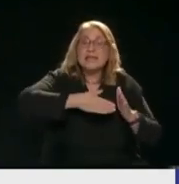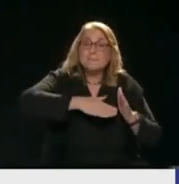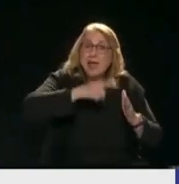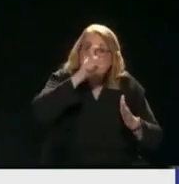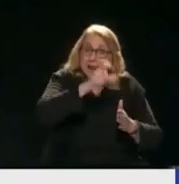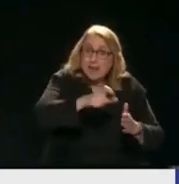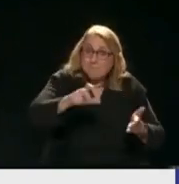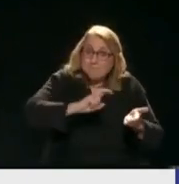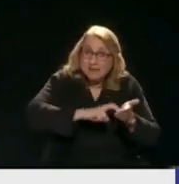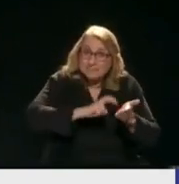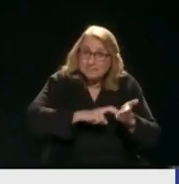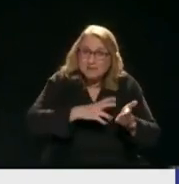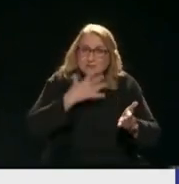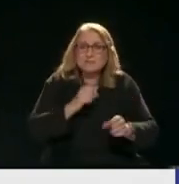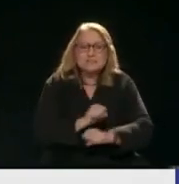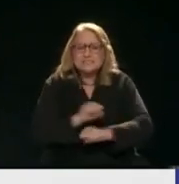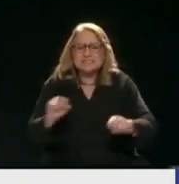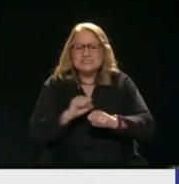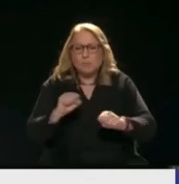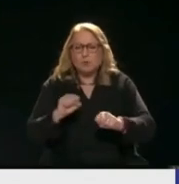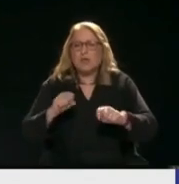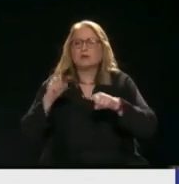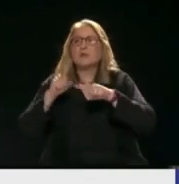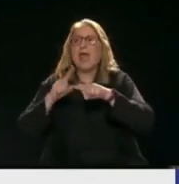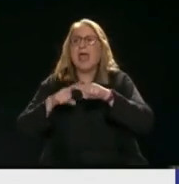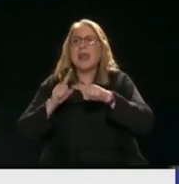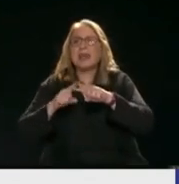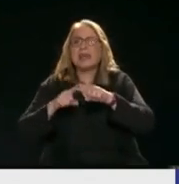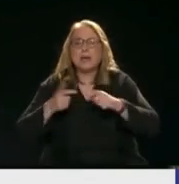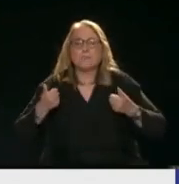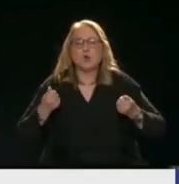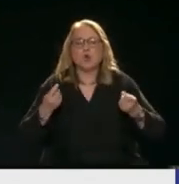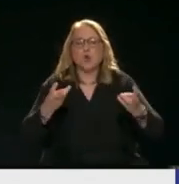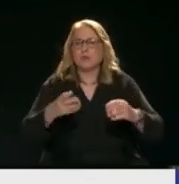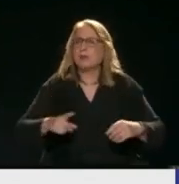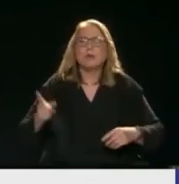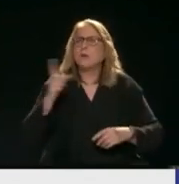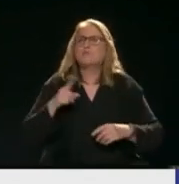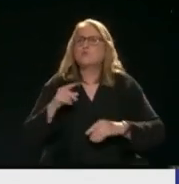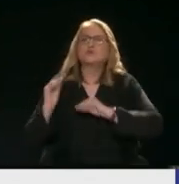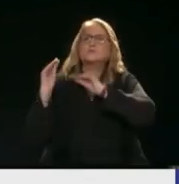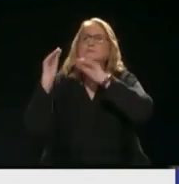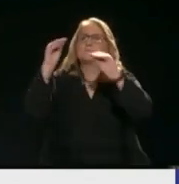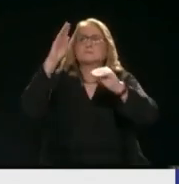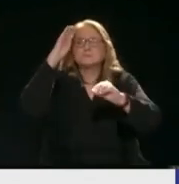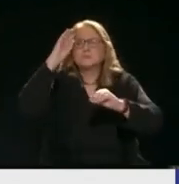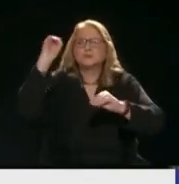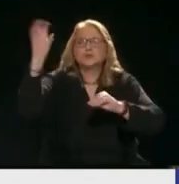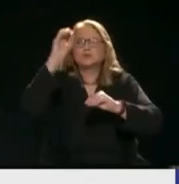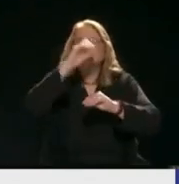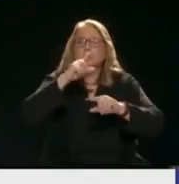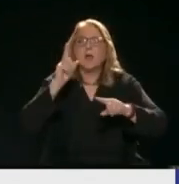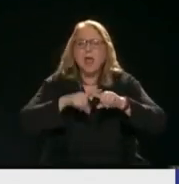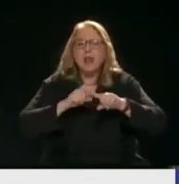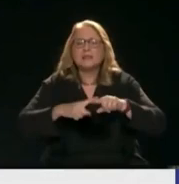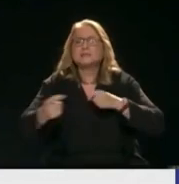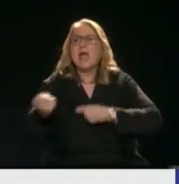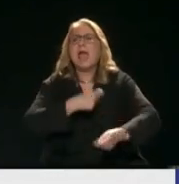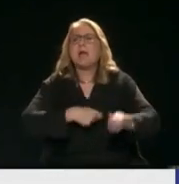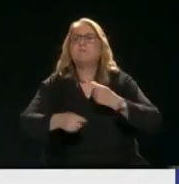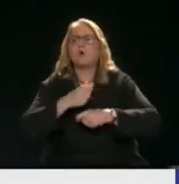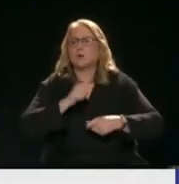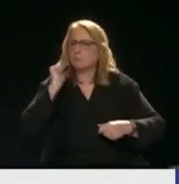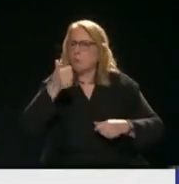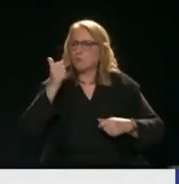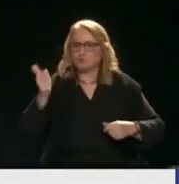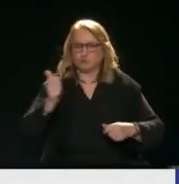ελληνικά προϊόντα Αν σήμερα έχουμε ελληνικά προϊόντα στο εξωτερικό Το οφείλουμε σε Έλληνες εμπόρους Και γιατί έχει μια πολύ μεγάλη διαφορά τιμής Δεν